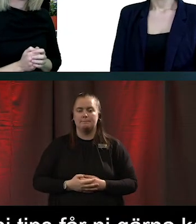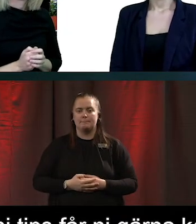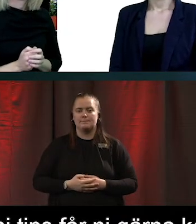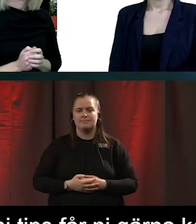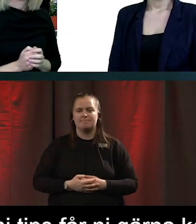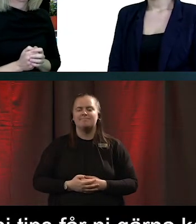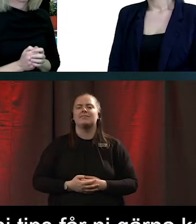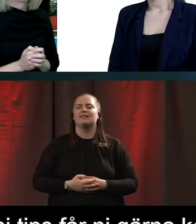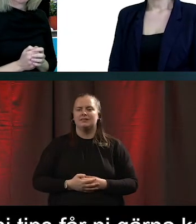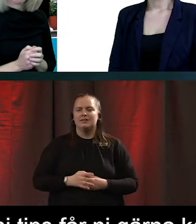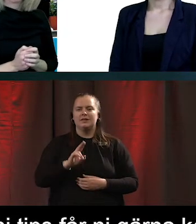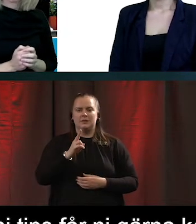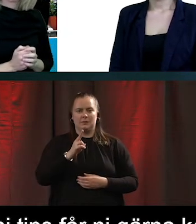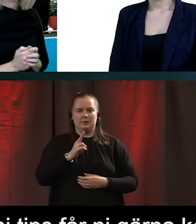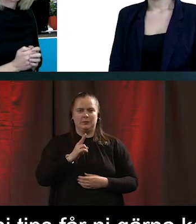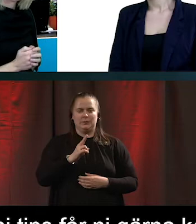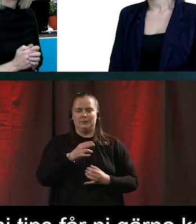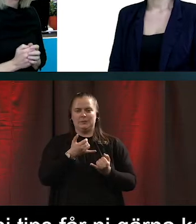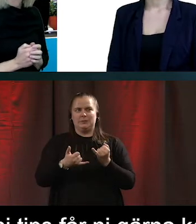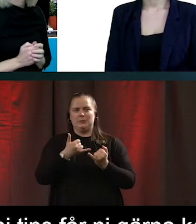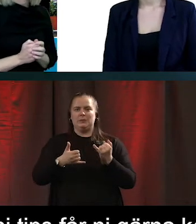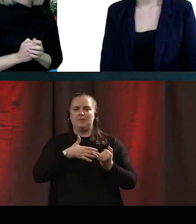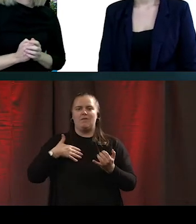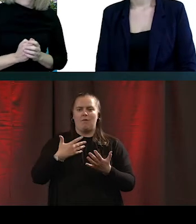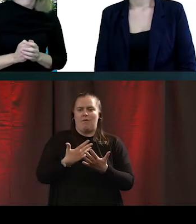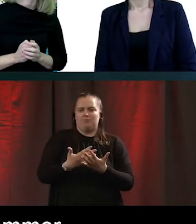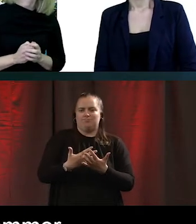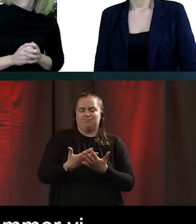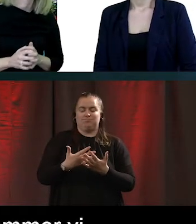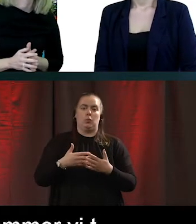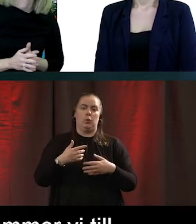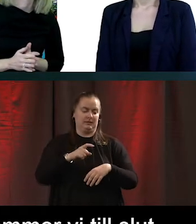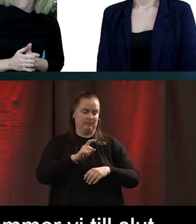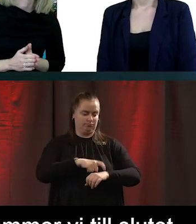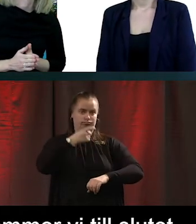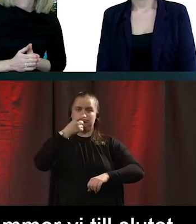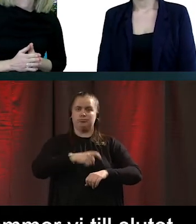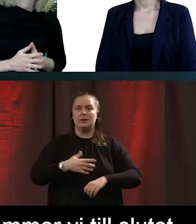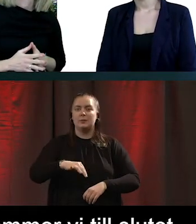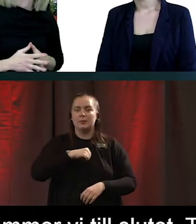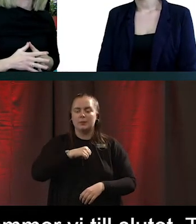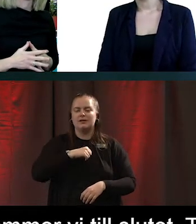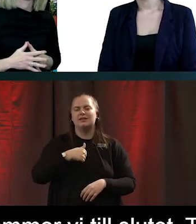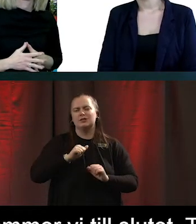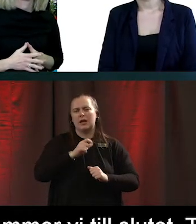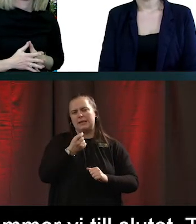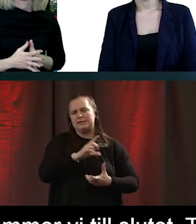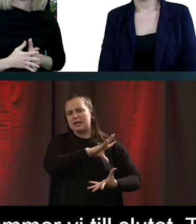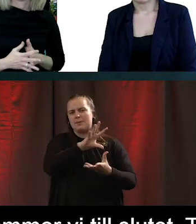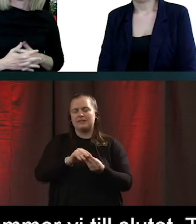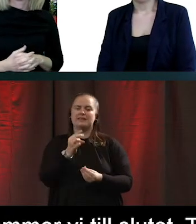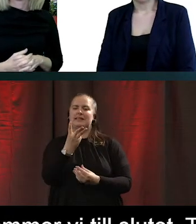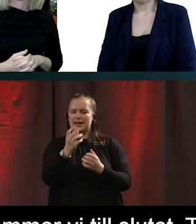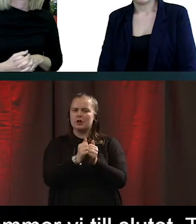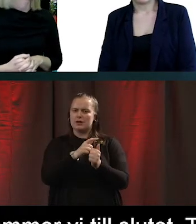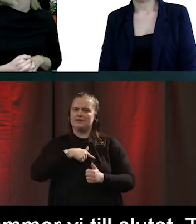Nu kommer vi till slutet av vårt föredrag. Det går fort när man har roligt. Så jag ska sammanfatta lite grann de tre saker vi skulle vilja att ni